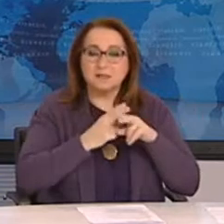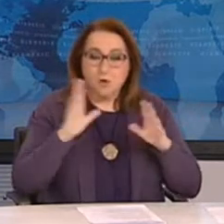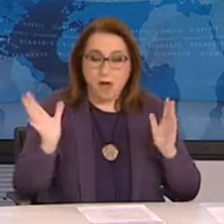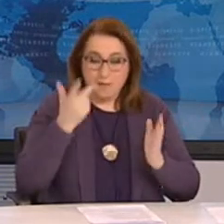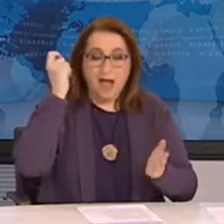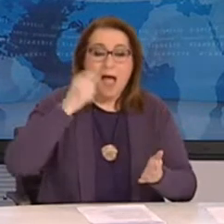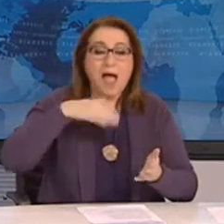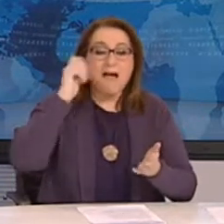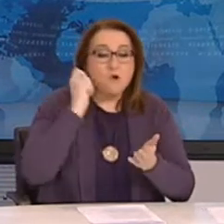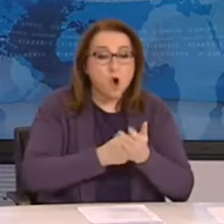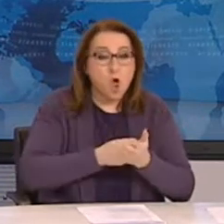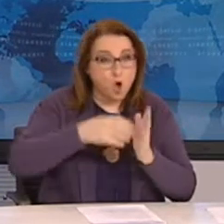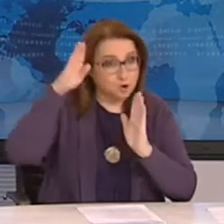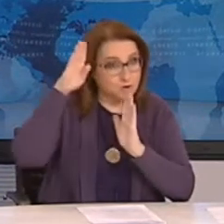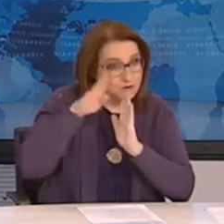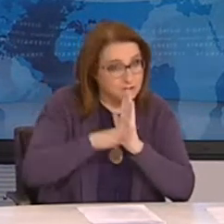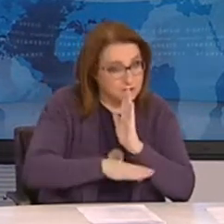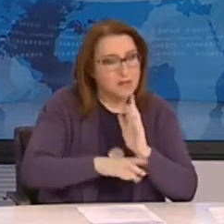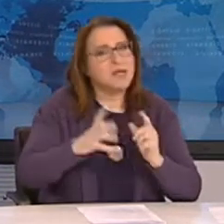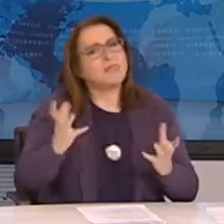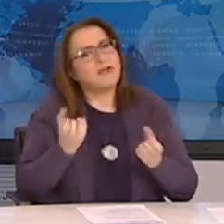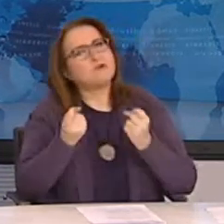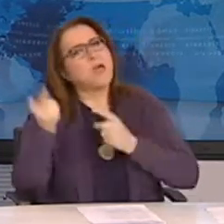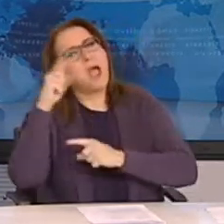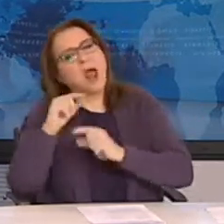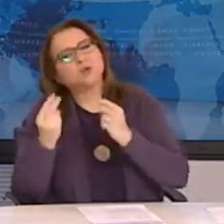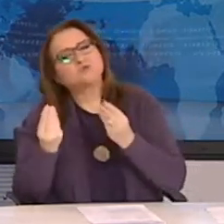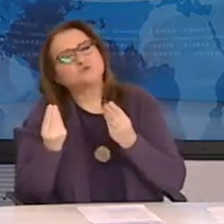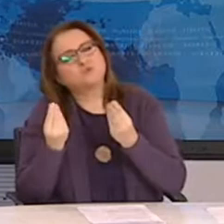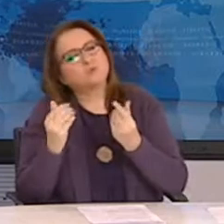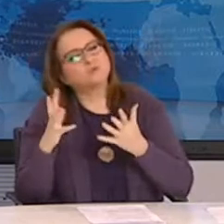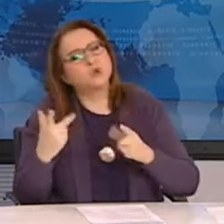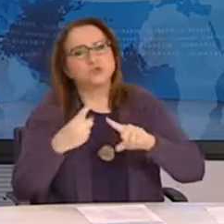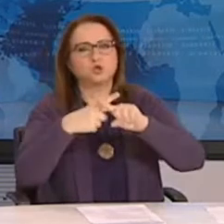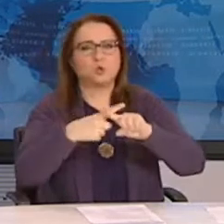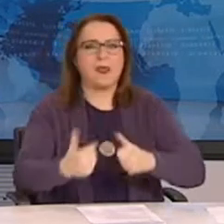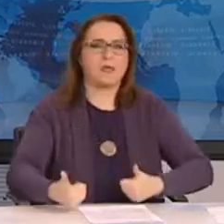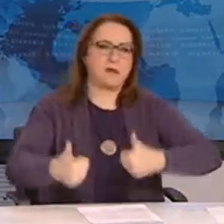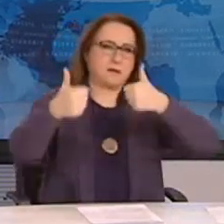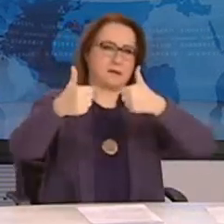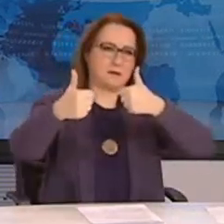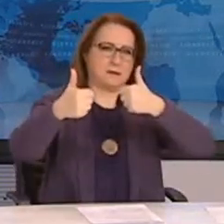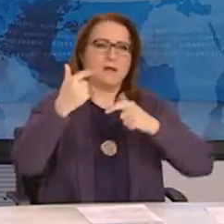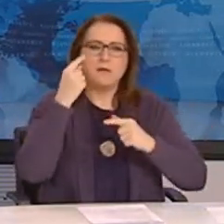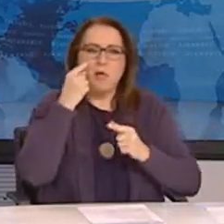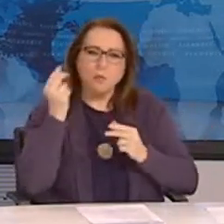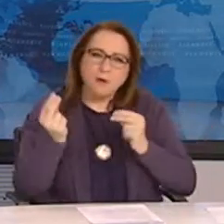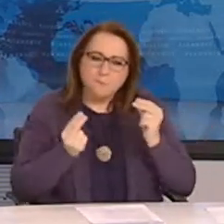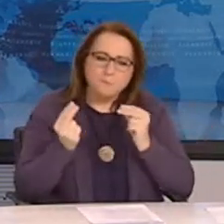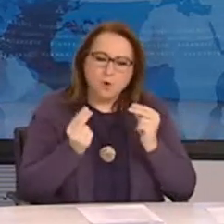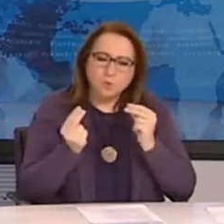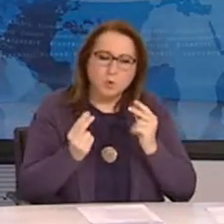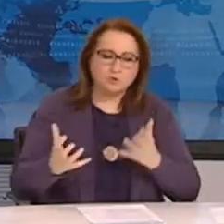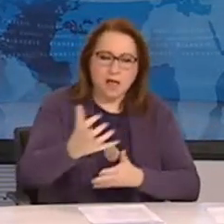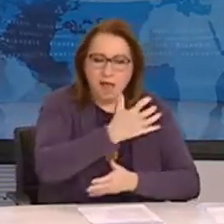αφορολόγητο, θα υπάρχουν κάποια αντισταθμιστικά μέτρα, τα οποία θα βοηθούν και θα υπάρχει αυτό το δημοσιονομικό αποτέλεσμα.